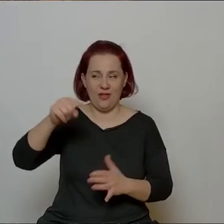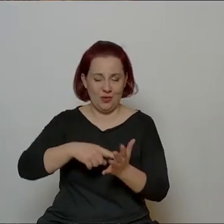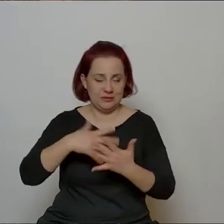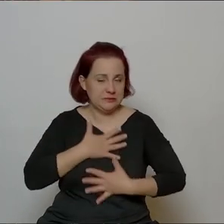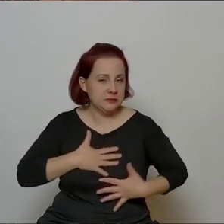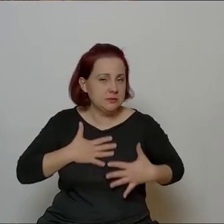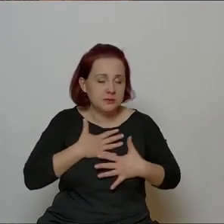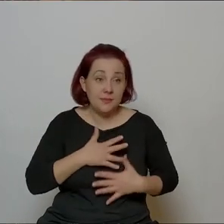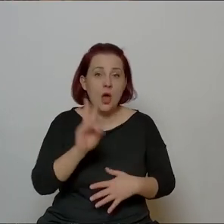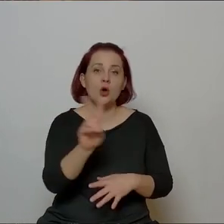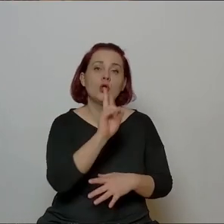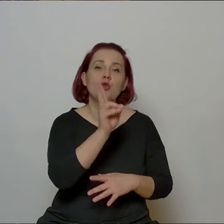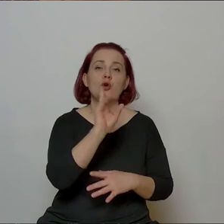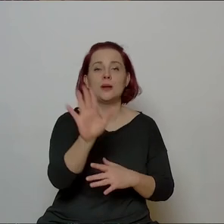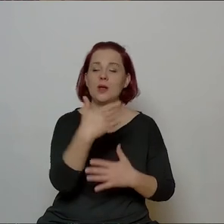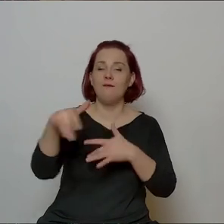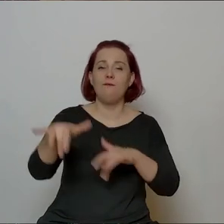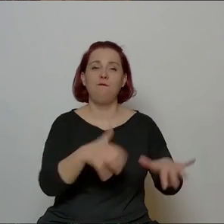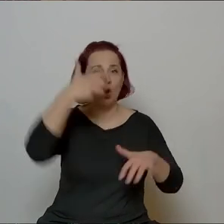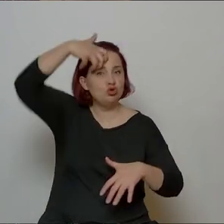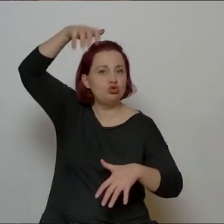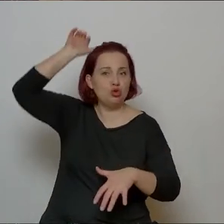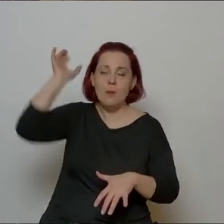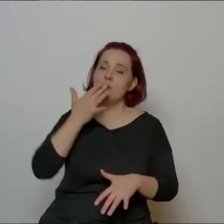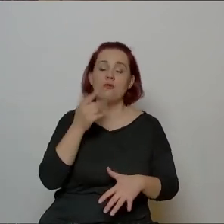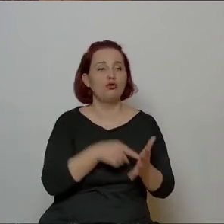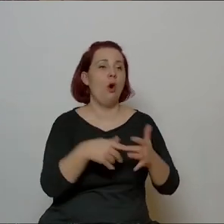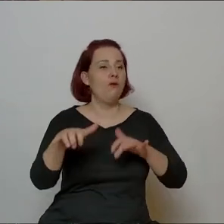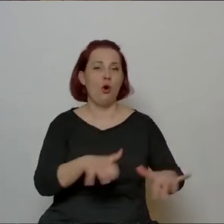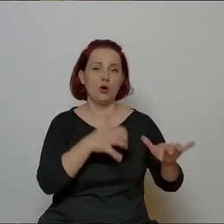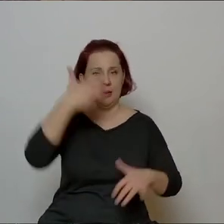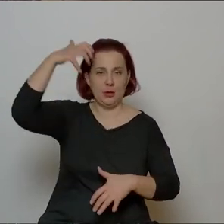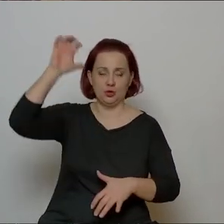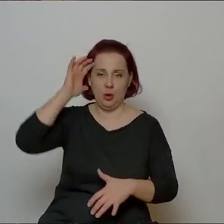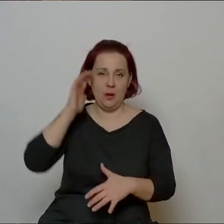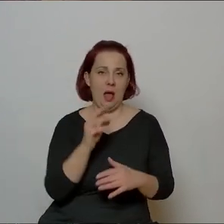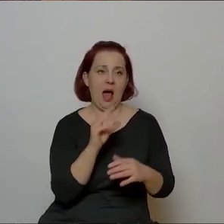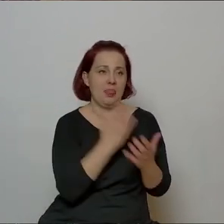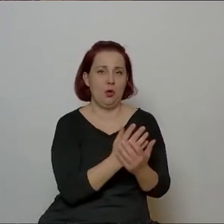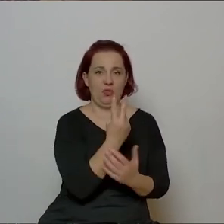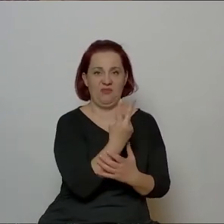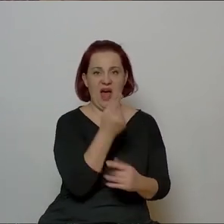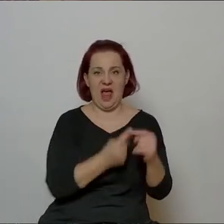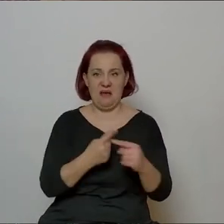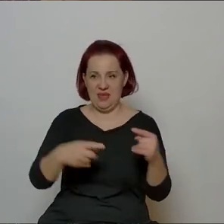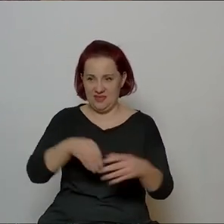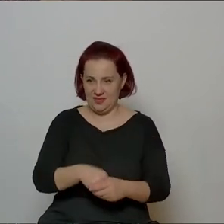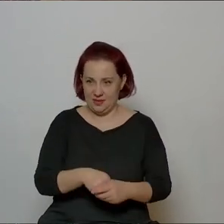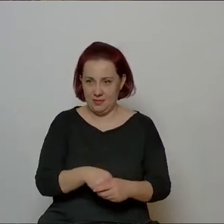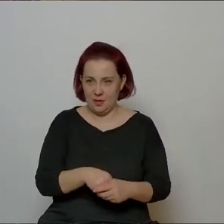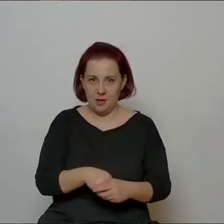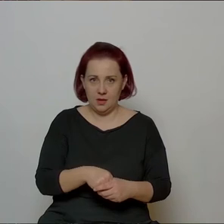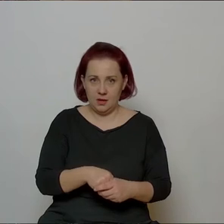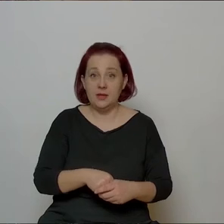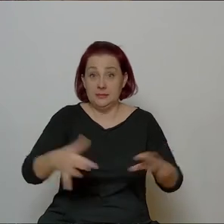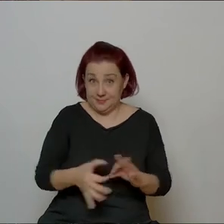mianowicie ktoś gra na fortepianie Chopina i do tego się mówi fortepian Chopina, dwa grzyby w barszczu, tak, jest co innego, jak